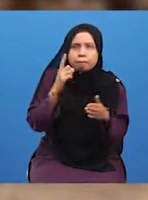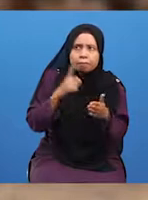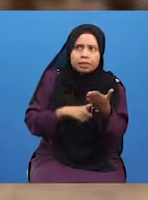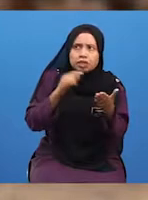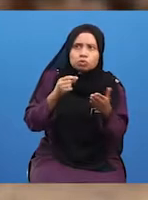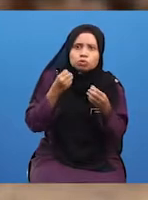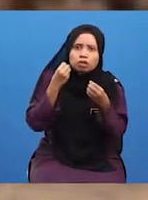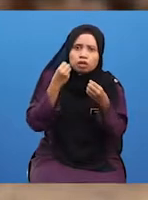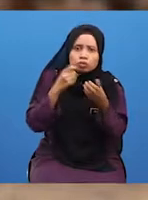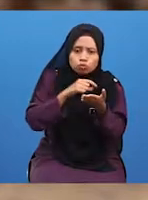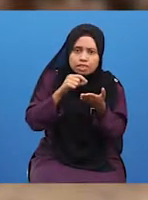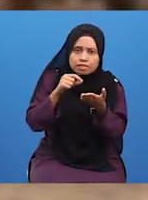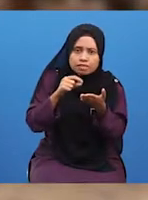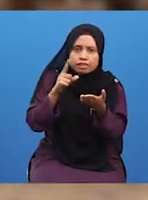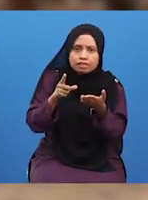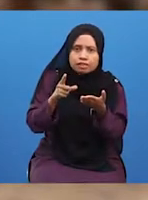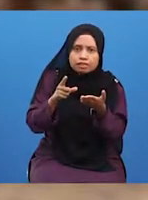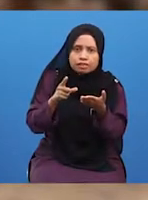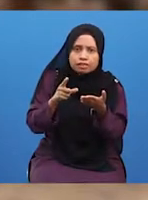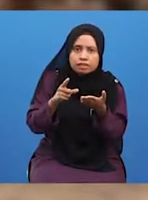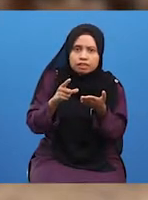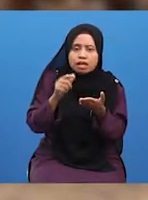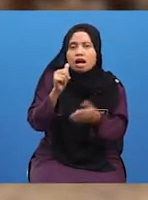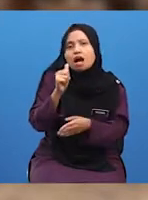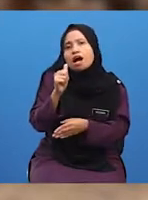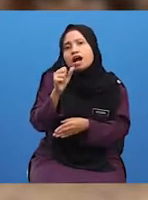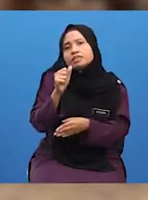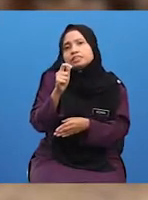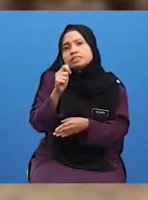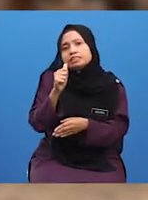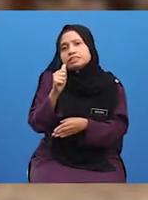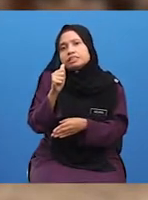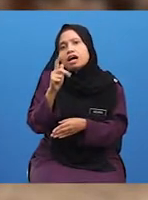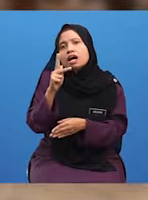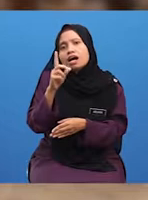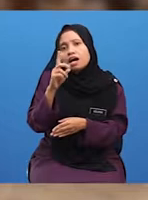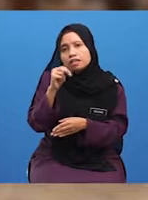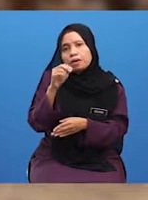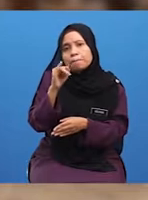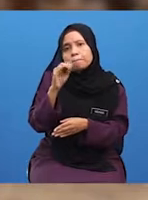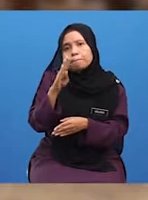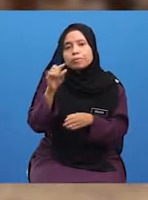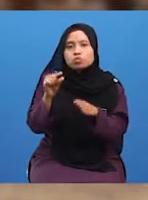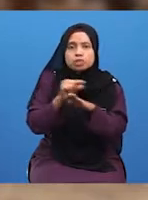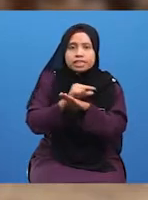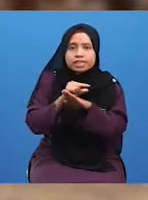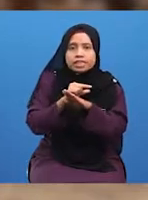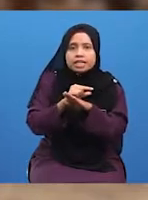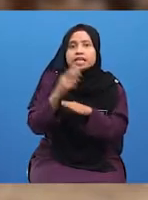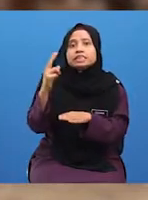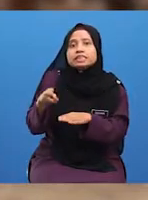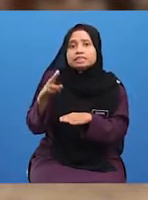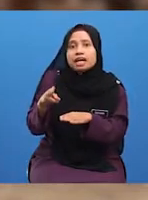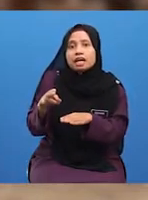gunakan adalah pendekatan At-Tasnif Al-Mardu iaitu pendekatan